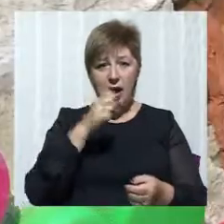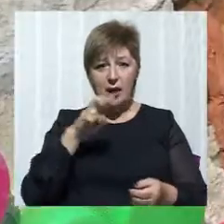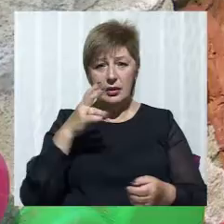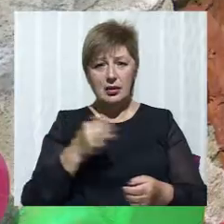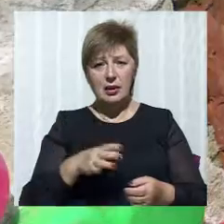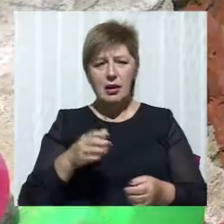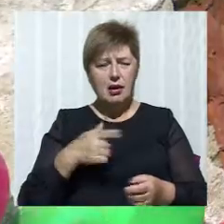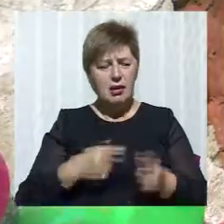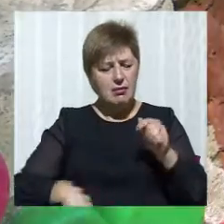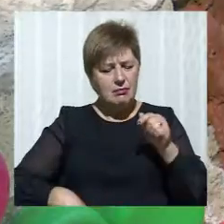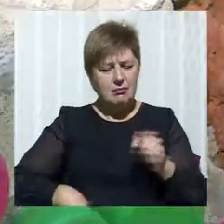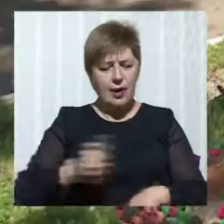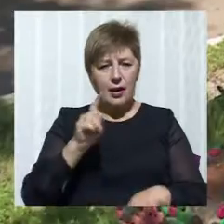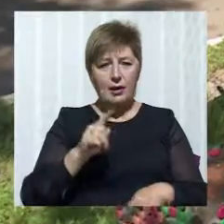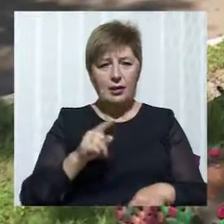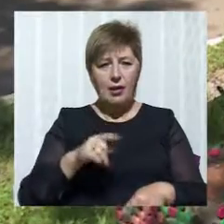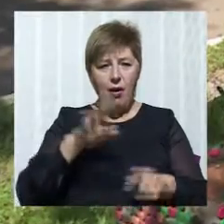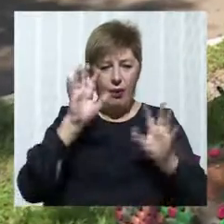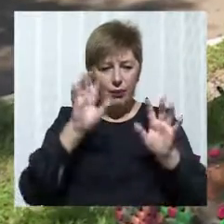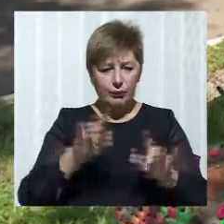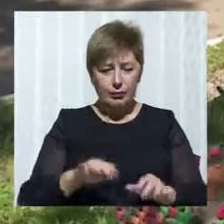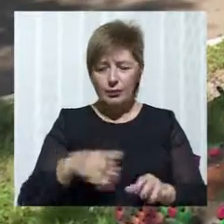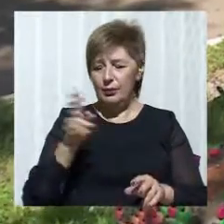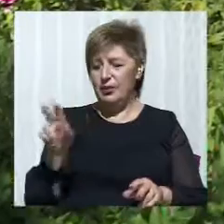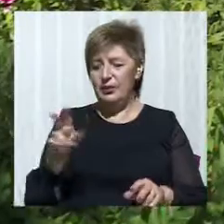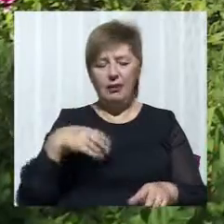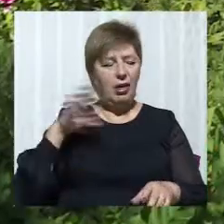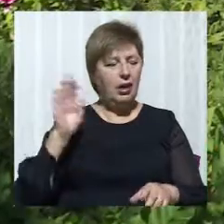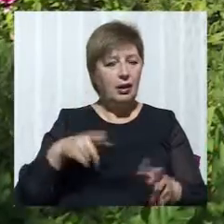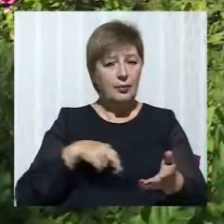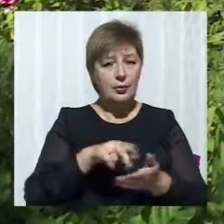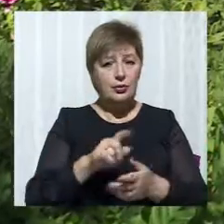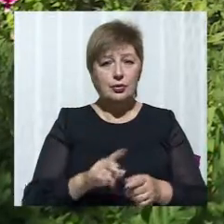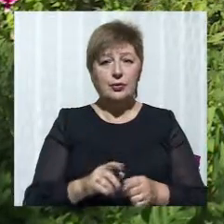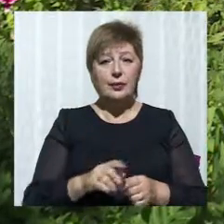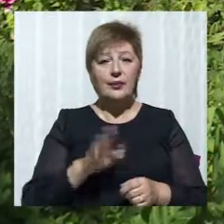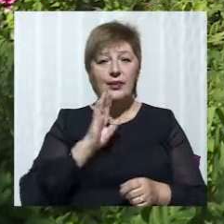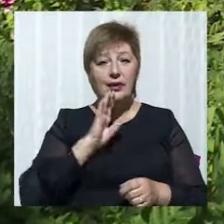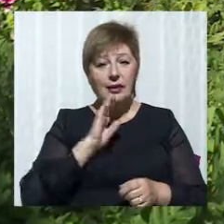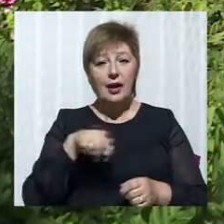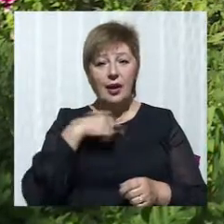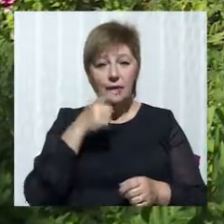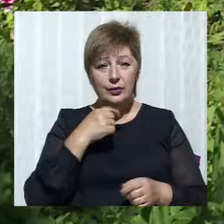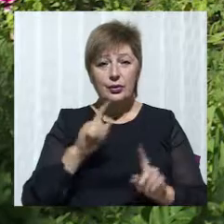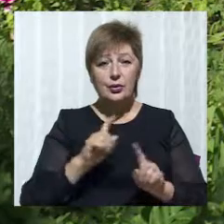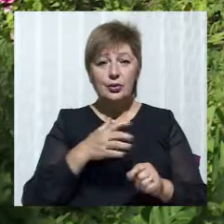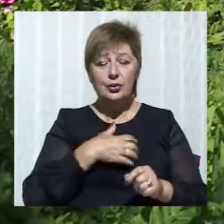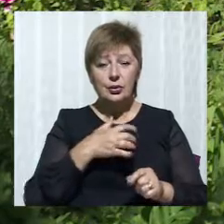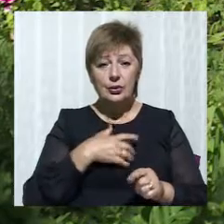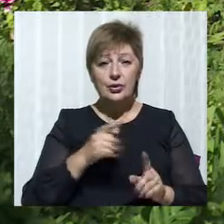усієї сили б'є ногою. Обив, подивився та пішов. Що це за люди такі? Тетяна говорить, що хоче знайти своїх послідовників.